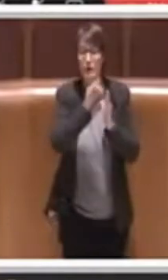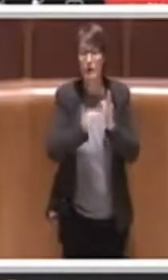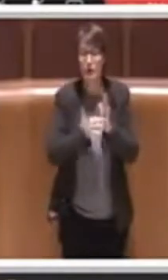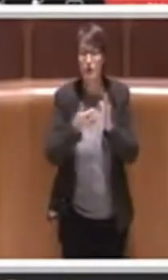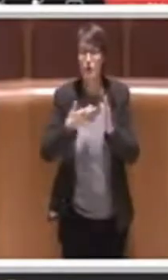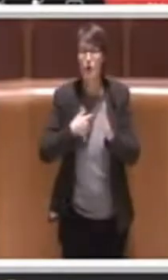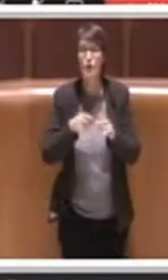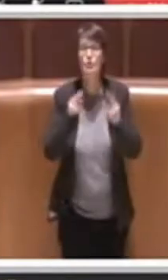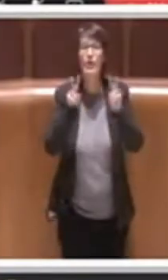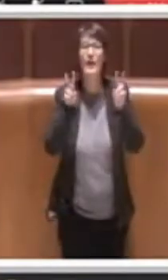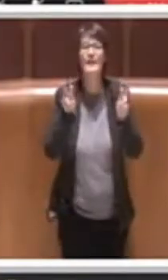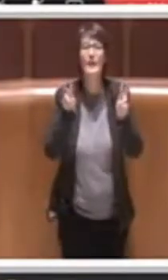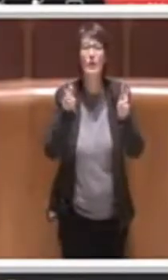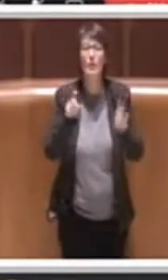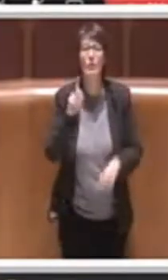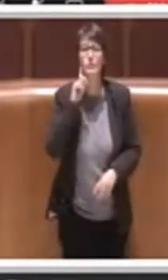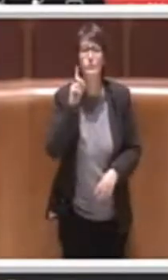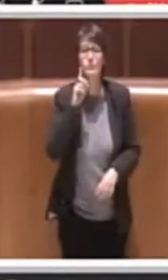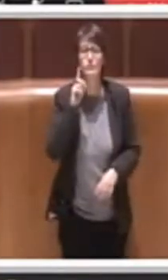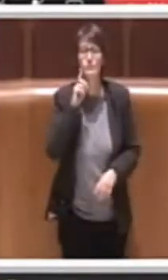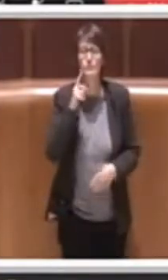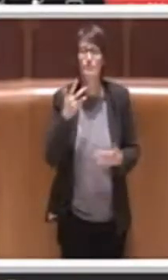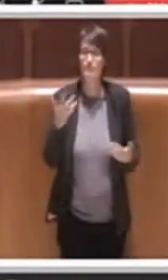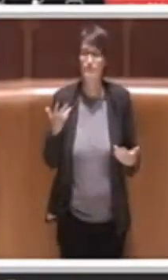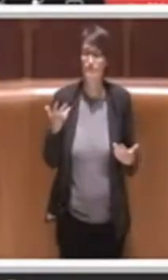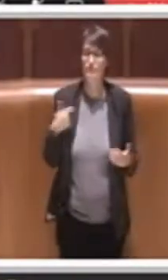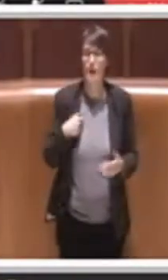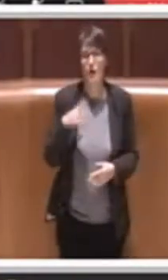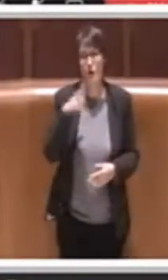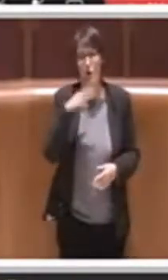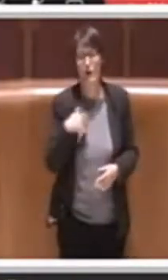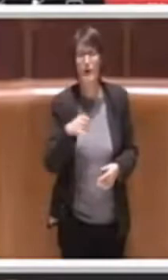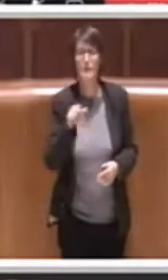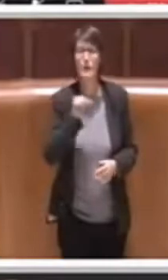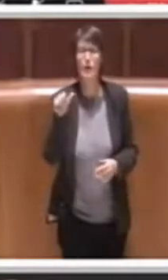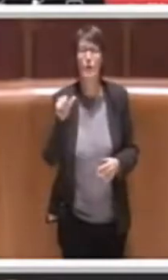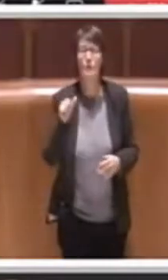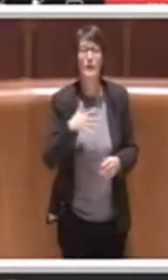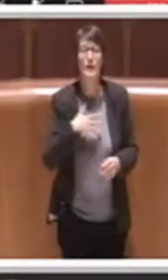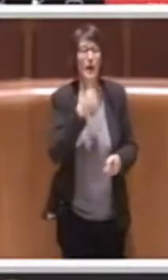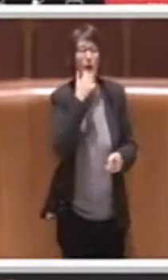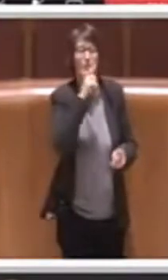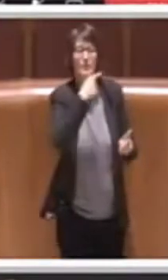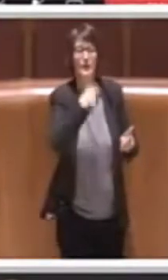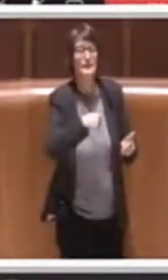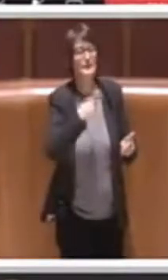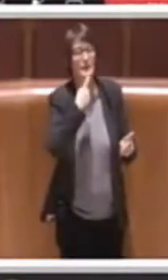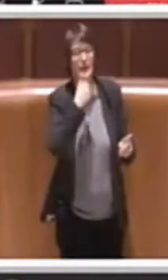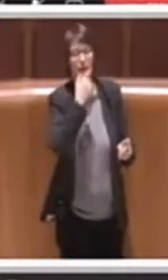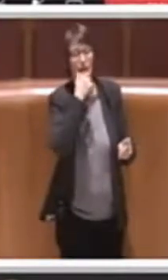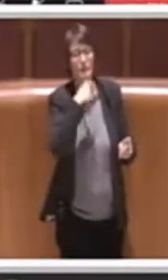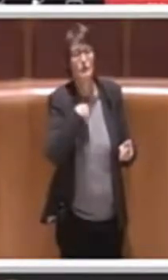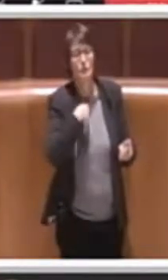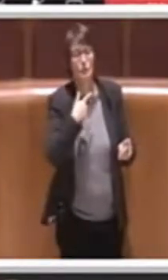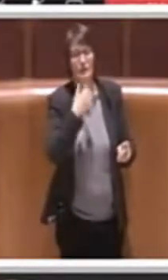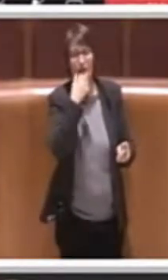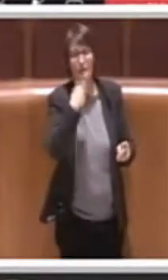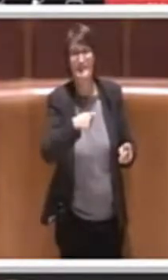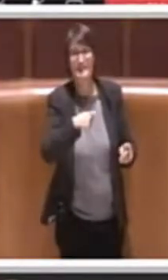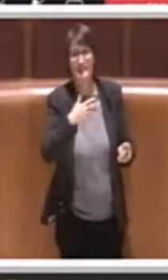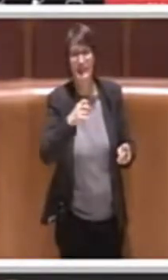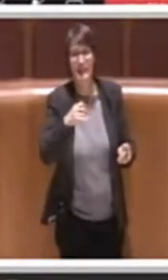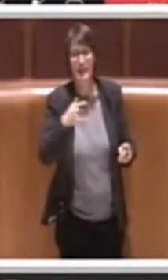sul primo ordine del giorno che poi nel deliberato… Presidente la interrompo, mi scusi Presidente Catini,